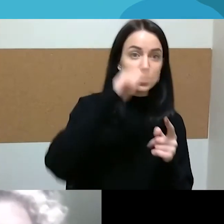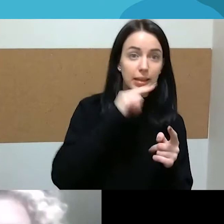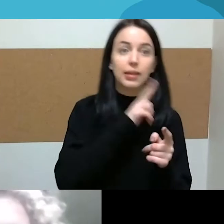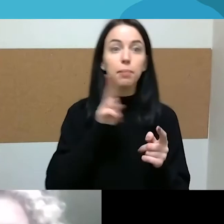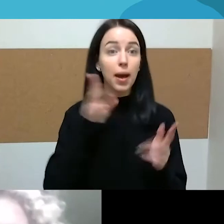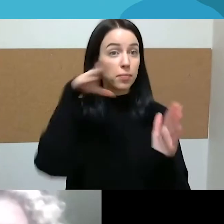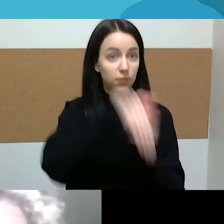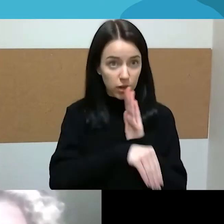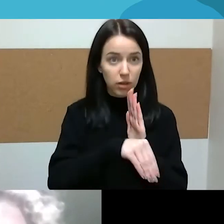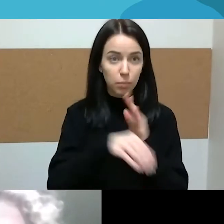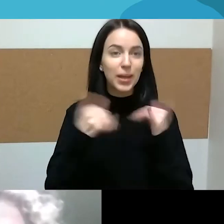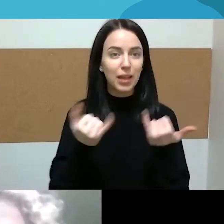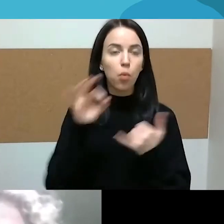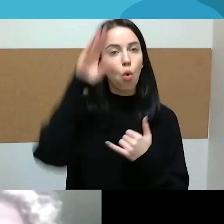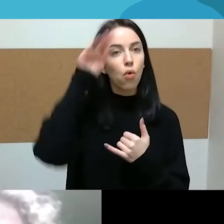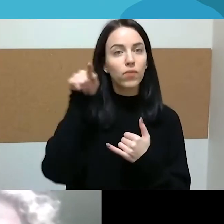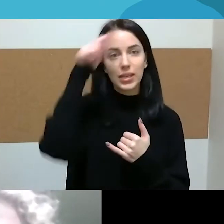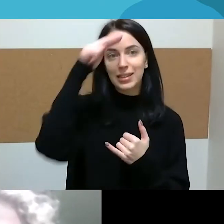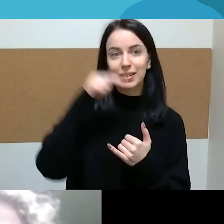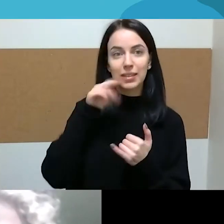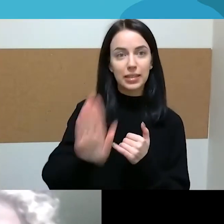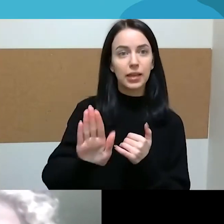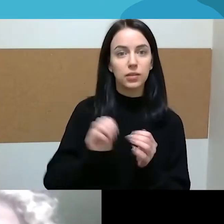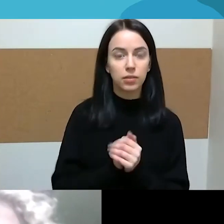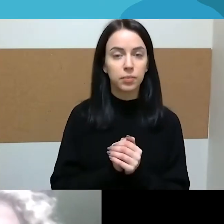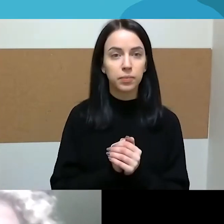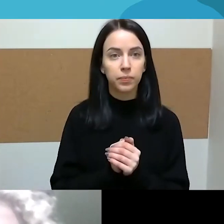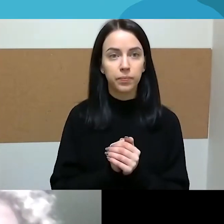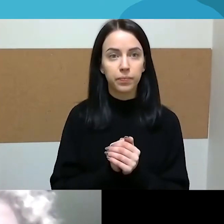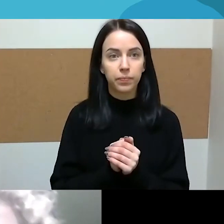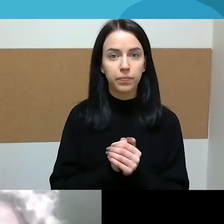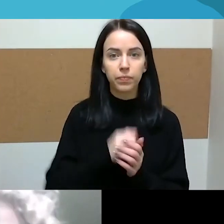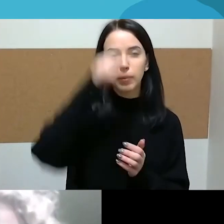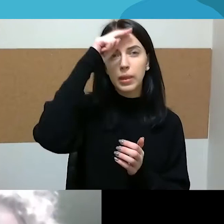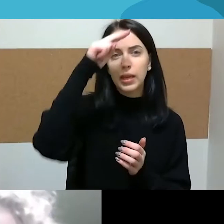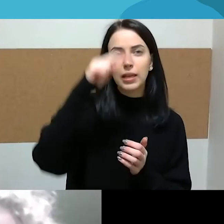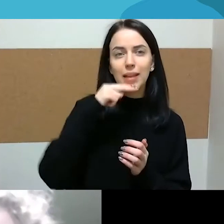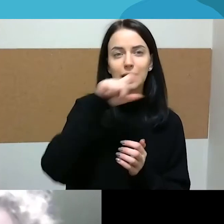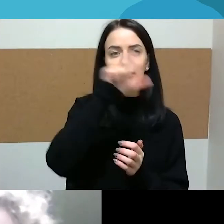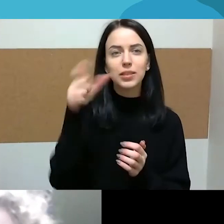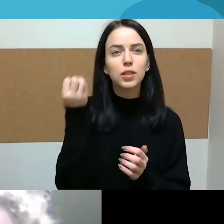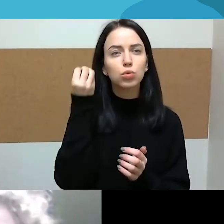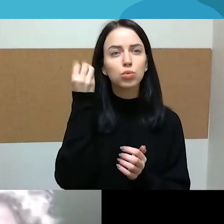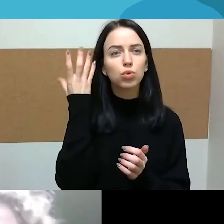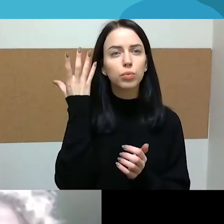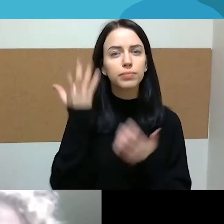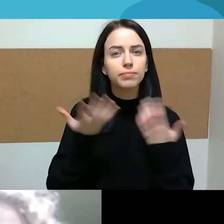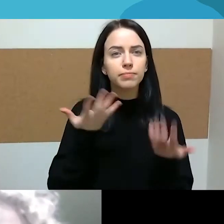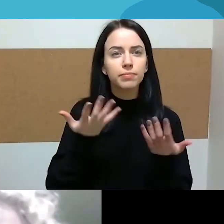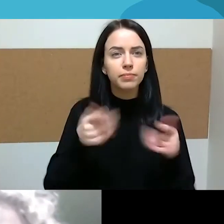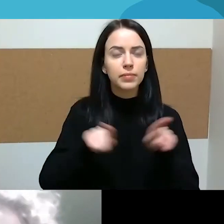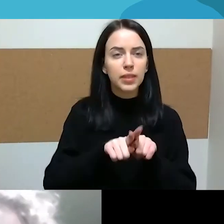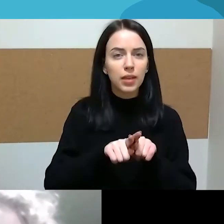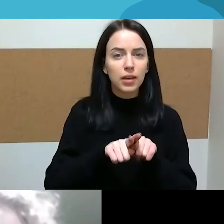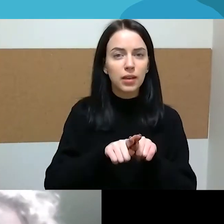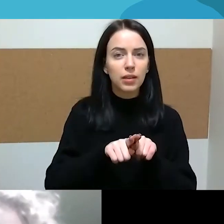Tai akivaizdu, kad ilgą laiką tėvas, jisai buvo toks labiau suvokiamas kaip materialinių gerybių